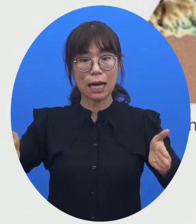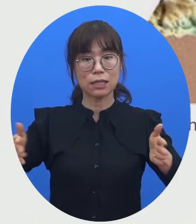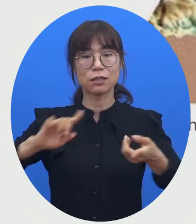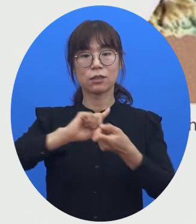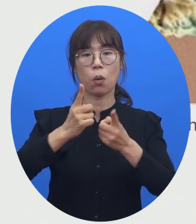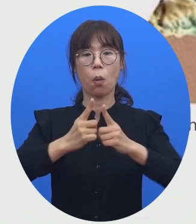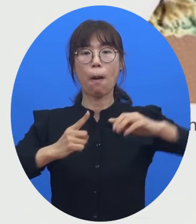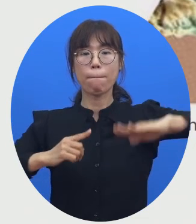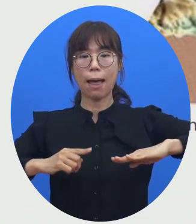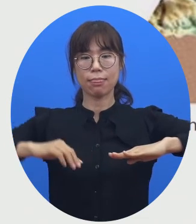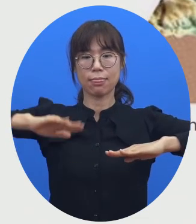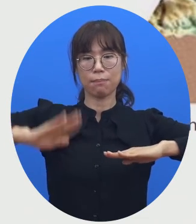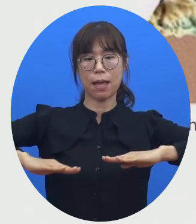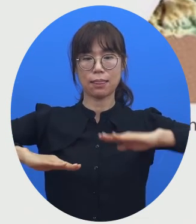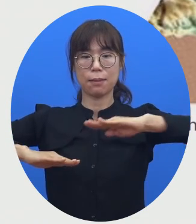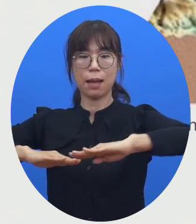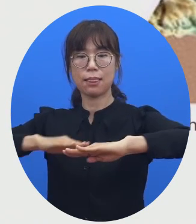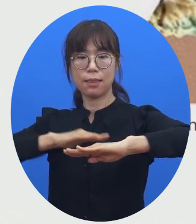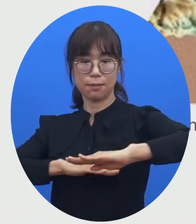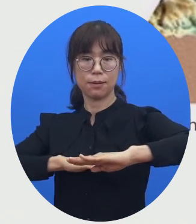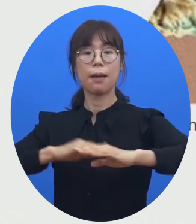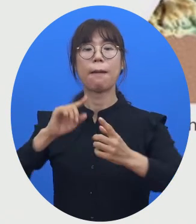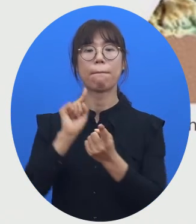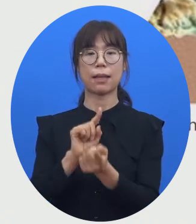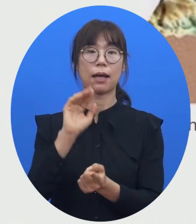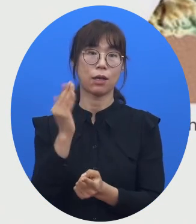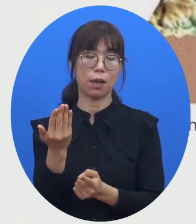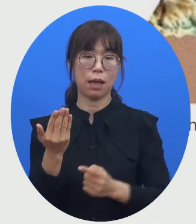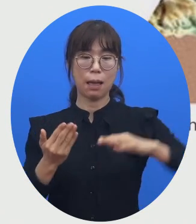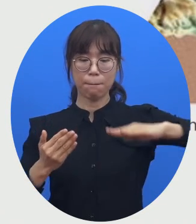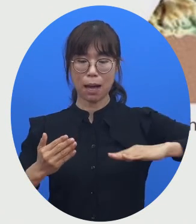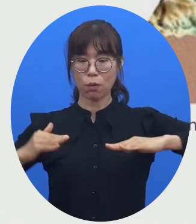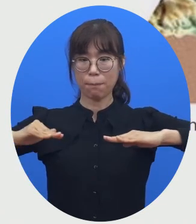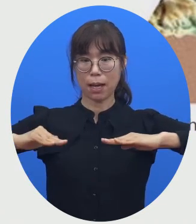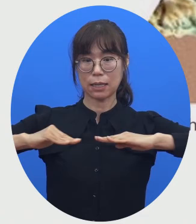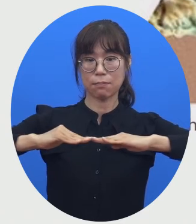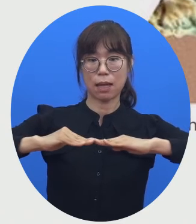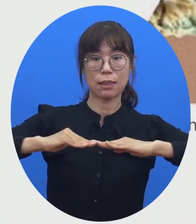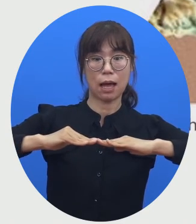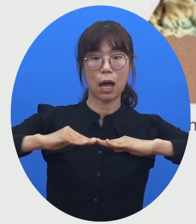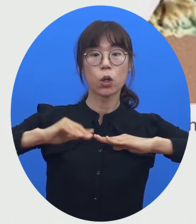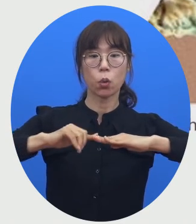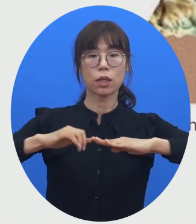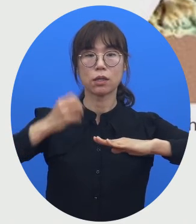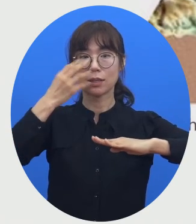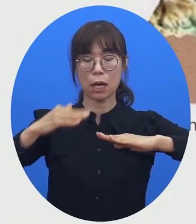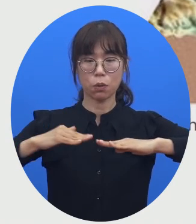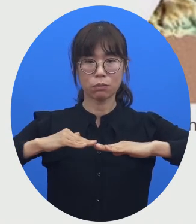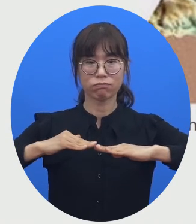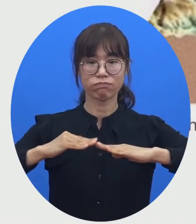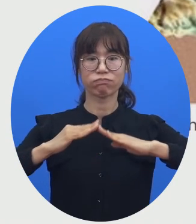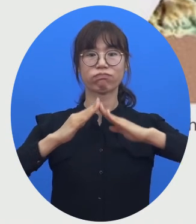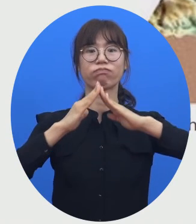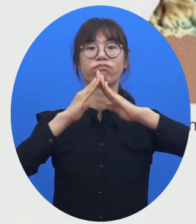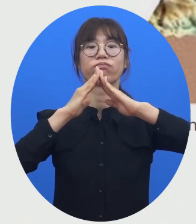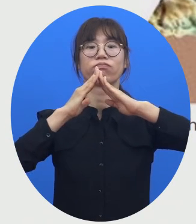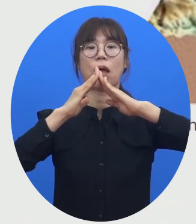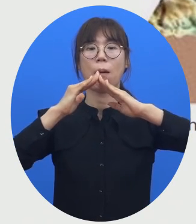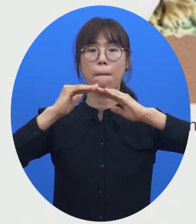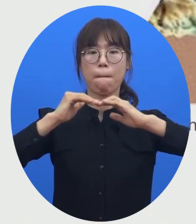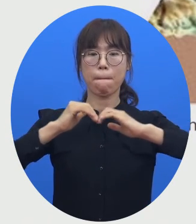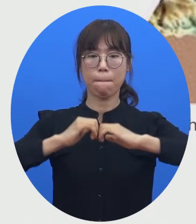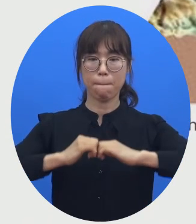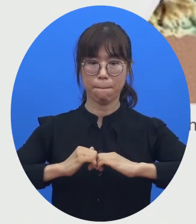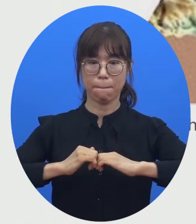이루어져 있다는 건데 그 판과 판의 경계에서는 지각이 형성되기도 하고 또는 지각이 소멸되기도